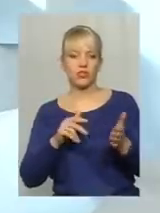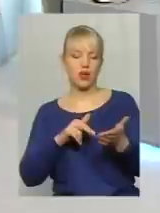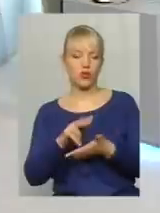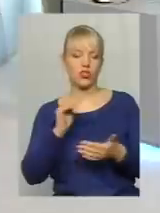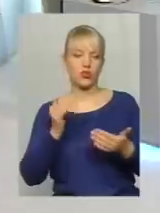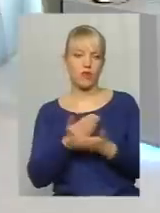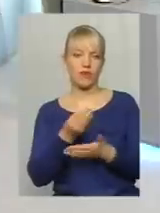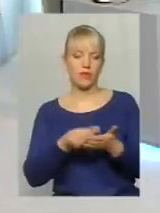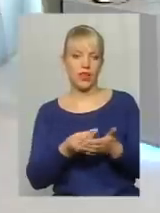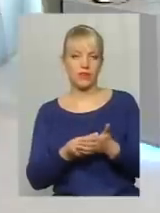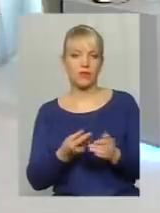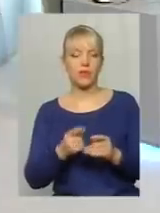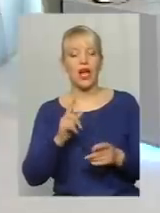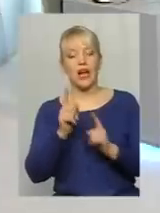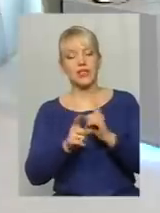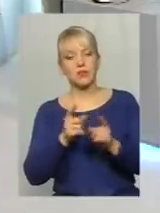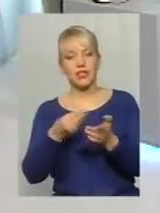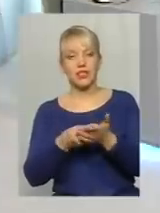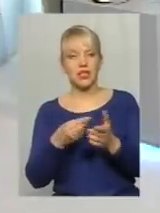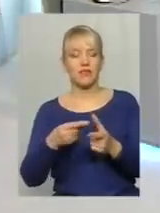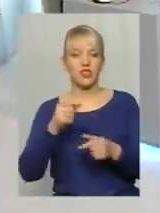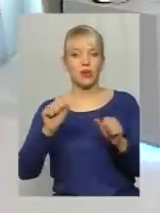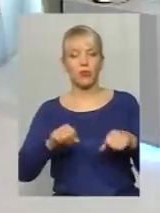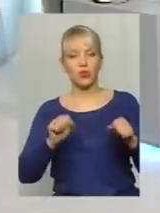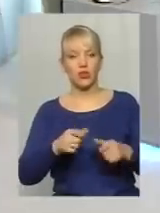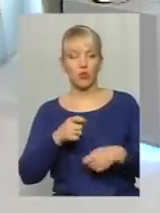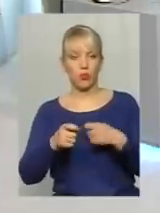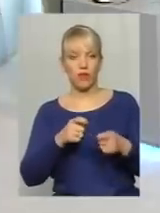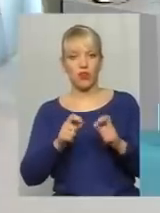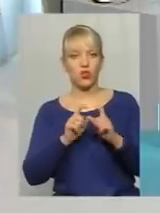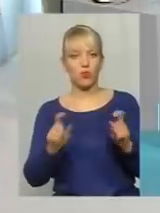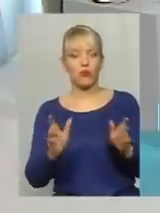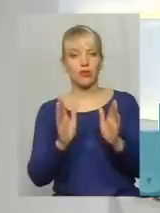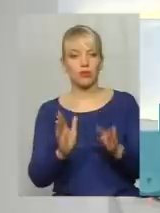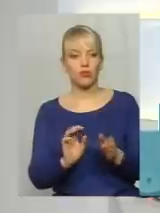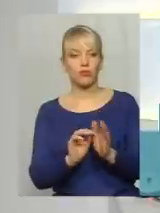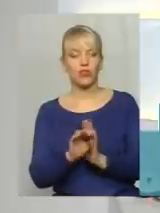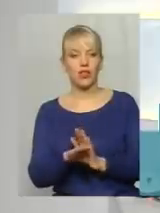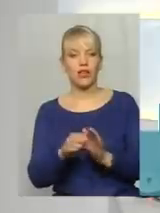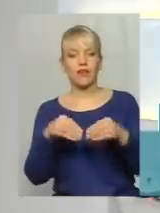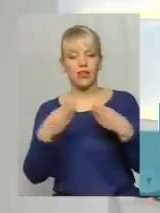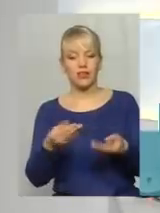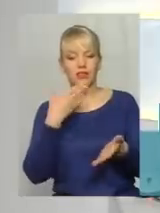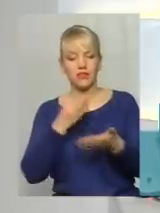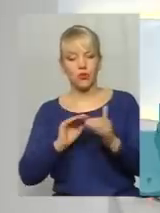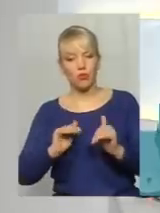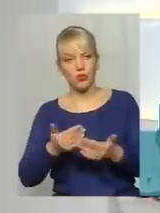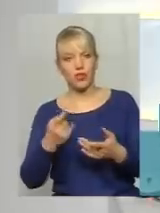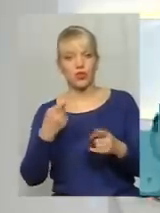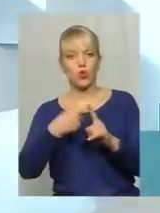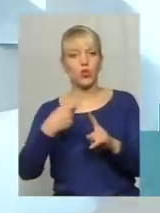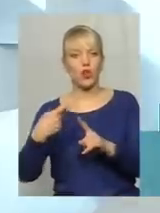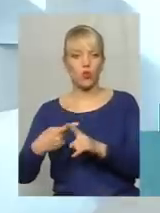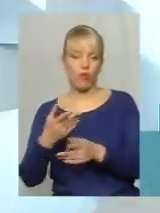А зміниться тільки тариф? Чи, можливо, управляючі компанії будуть вкладати в свою пропозицію ще якісь додаткові послуги?